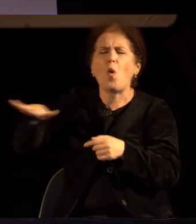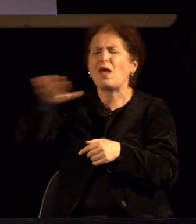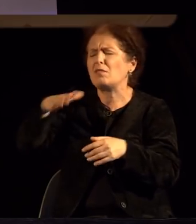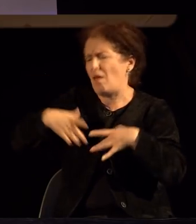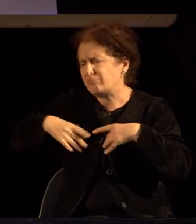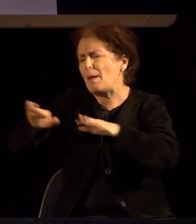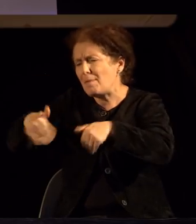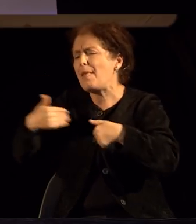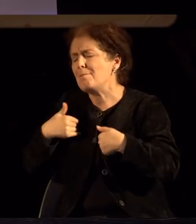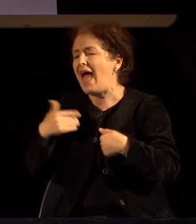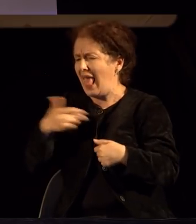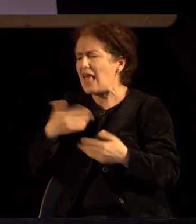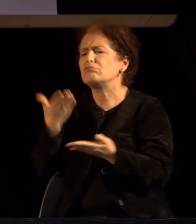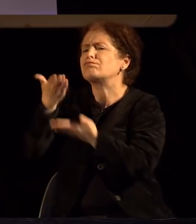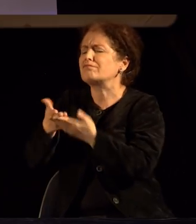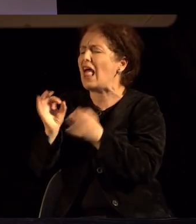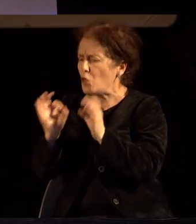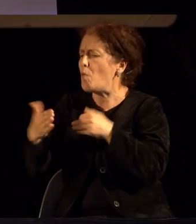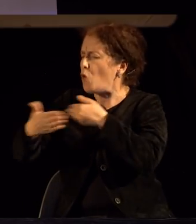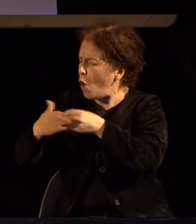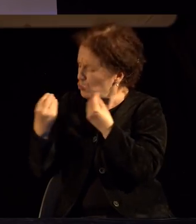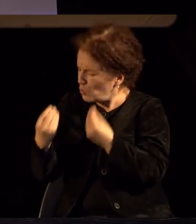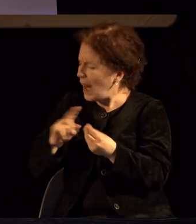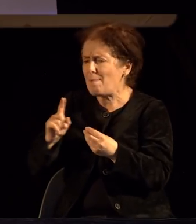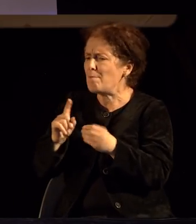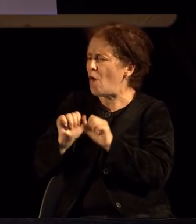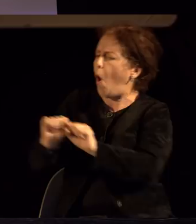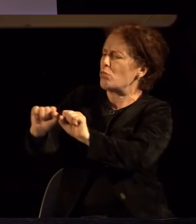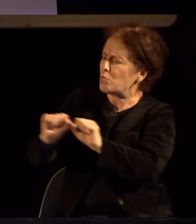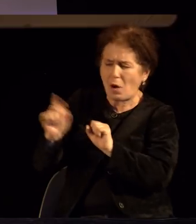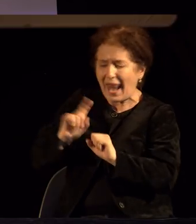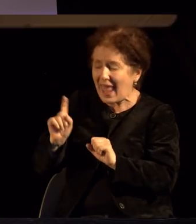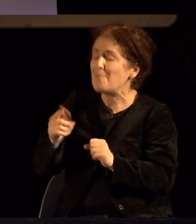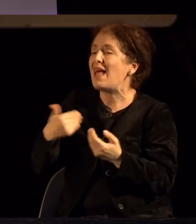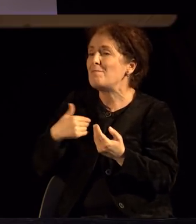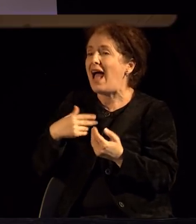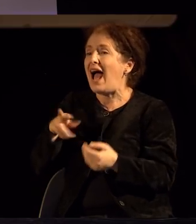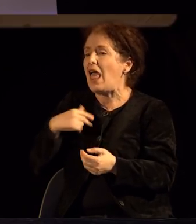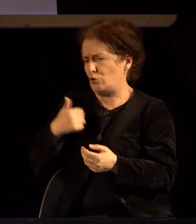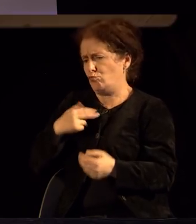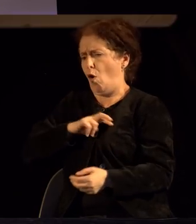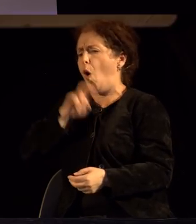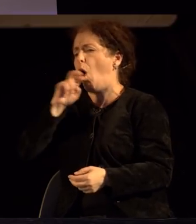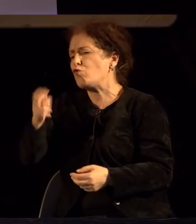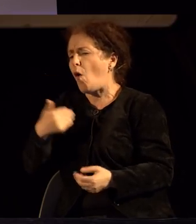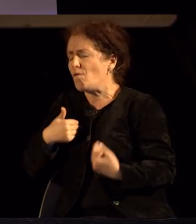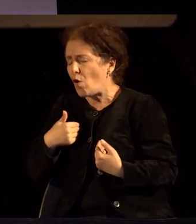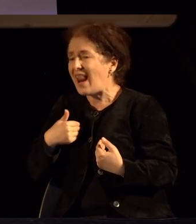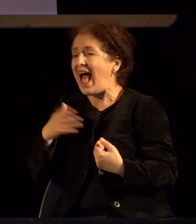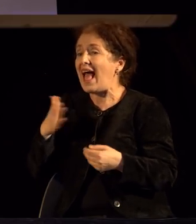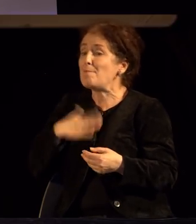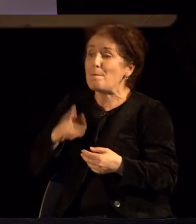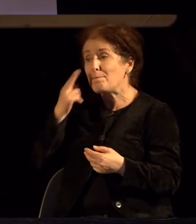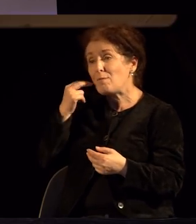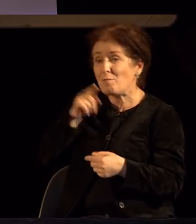зато што јас сум се поставувала така, но веројатно одговорността што тија чувствуваа кон мене